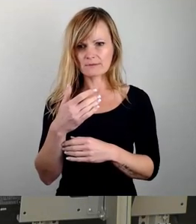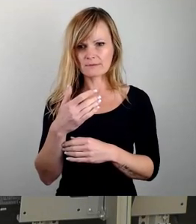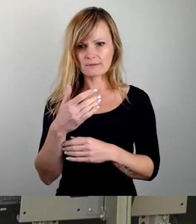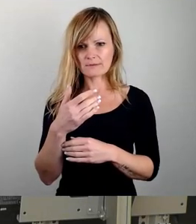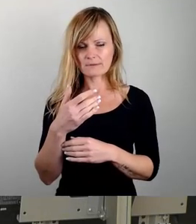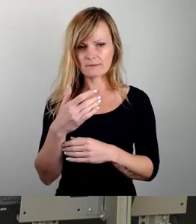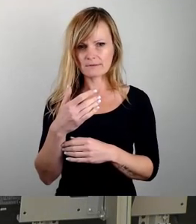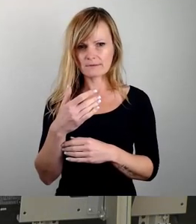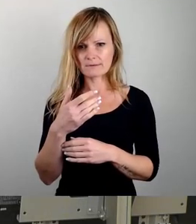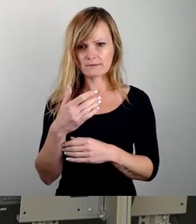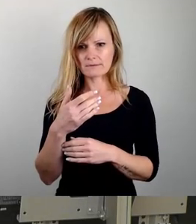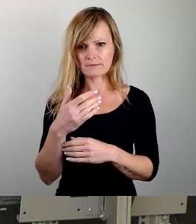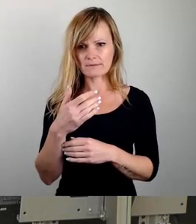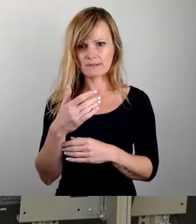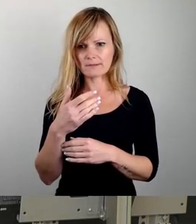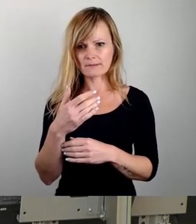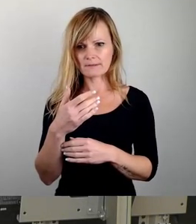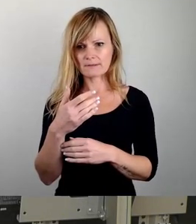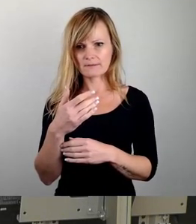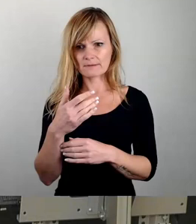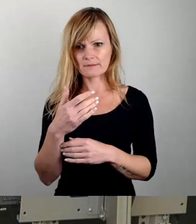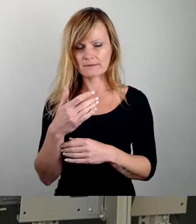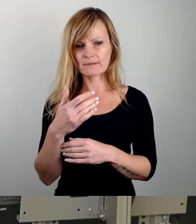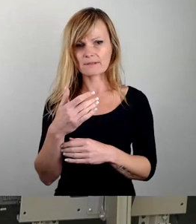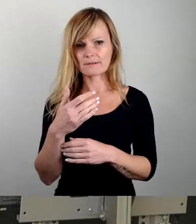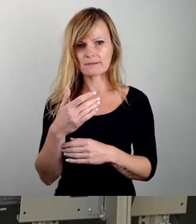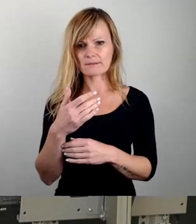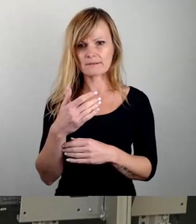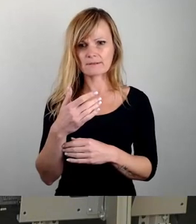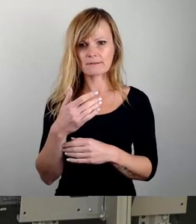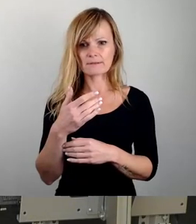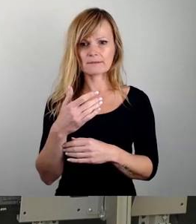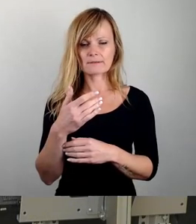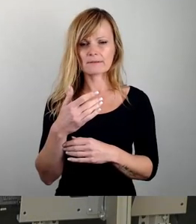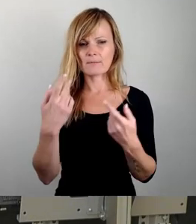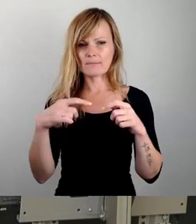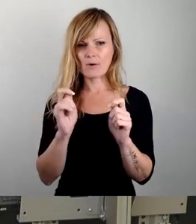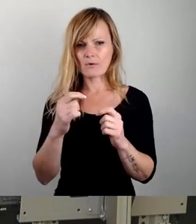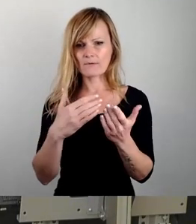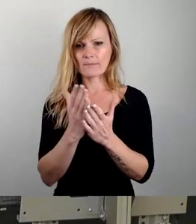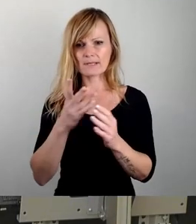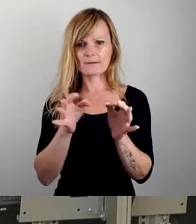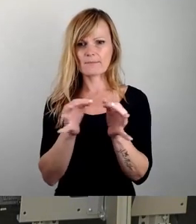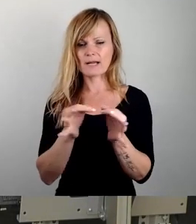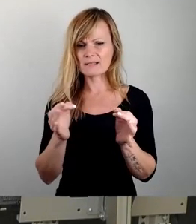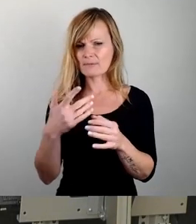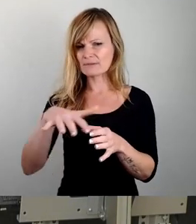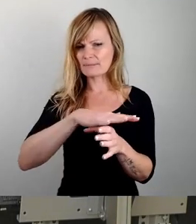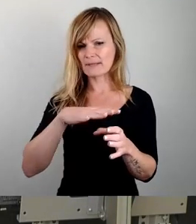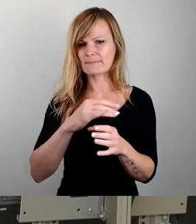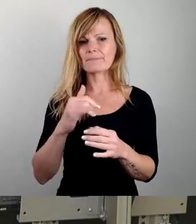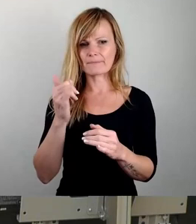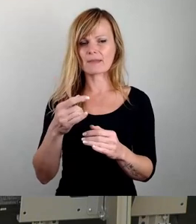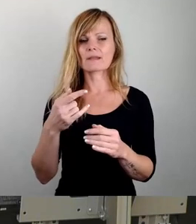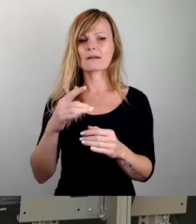der Stadtverwaltung im Zusammenhang mit den seinerzeit von den Anwohnern beobachteten bauvorbereitenden Maßnahmen auf dem Gelände der alten Schule in Sporbitz.